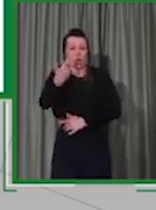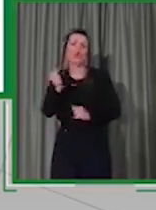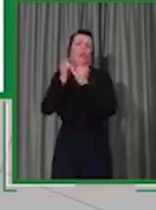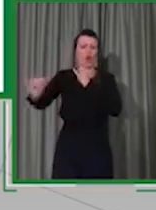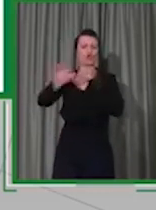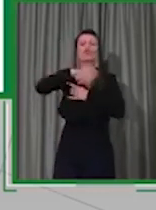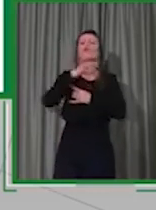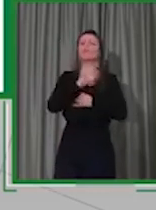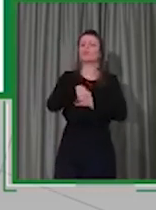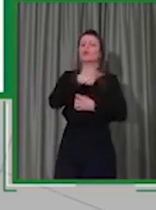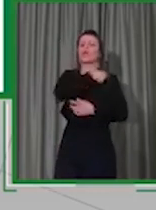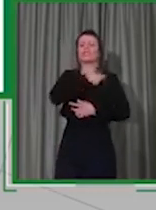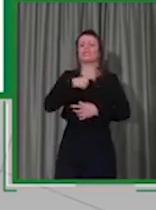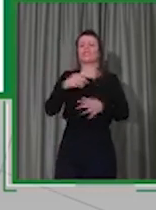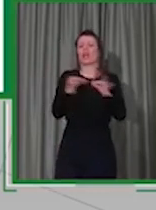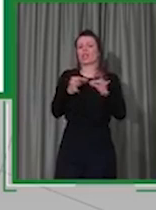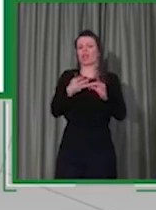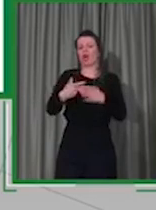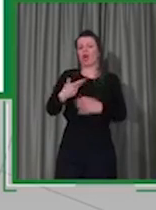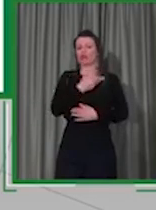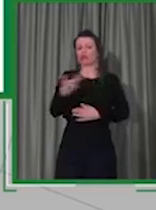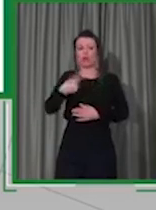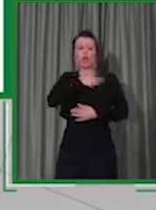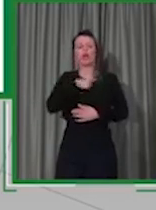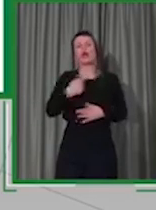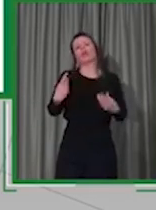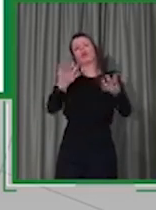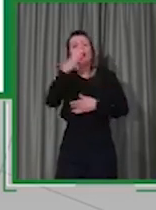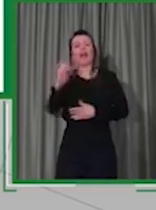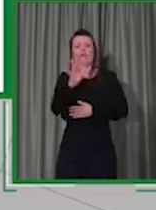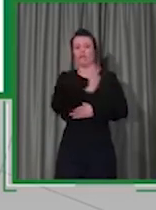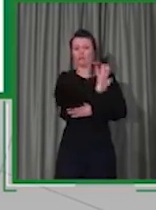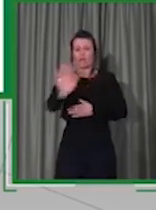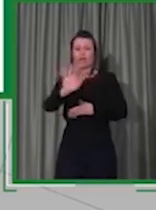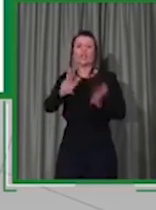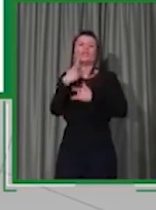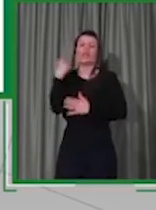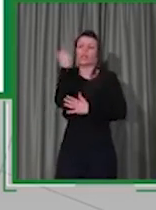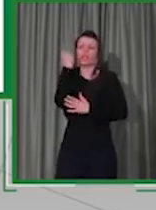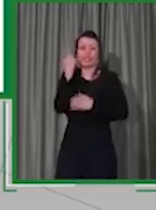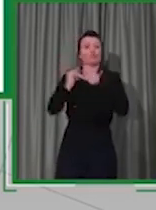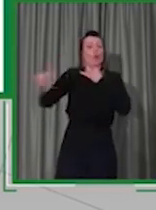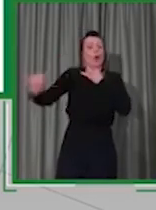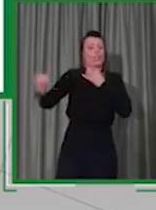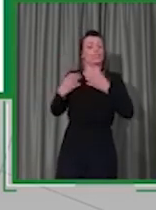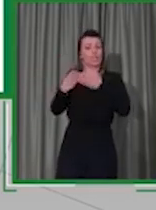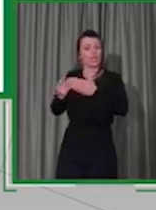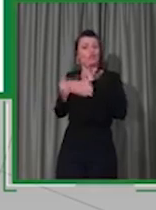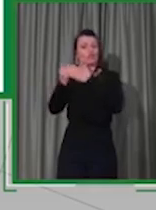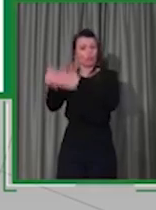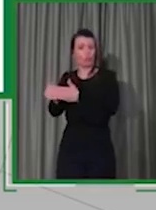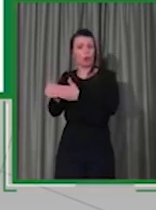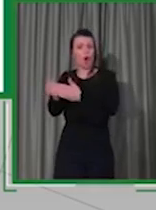disposizione il loro CAF con un servizio dedicato che supporterà le famiglie a distanza e potranno avere 30-90 giorni di tempo per